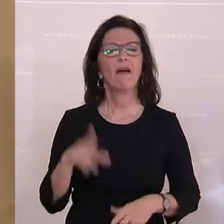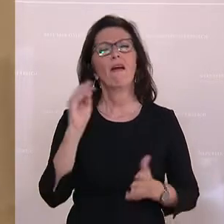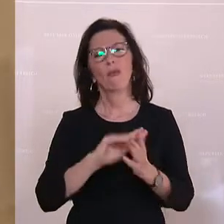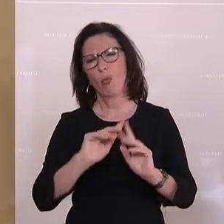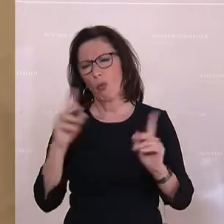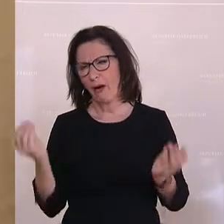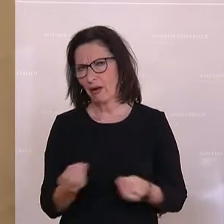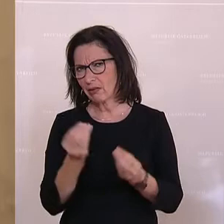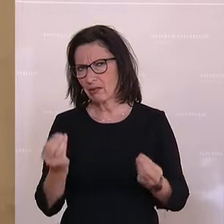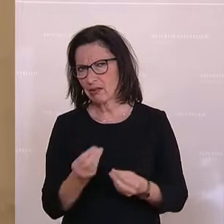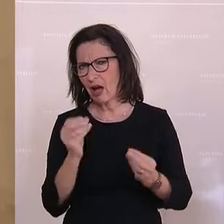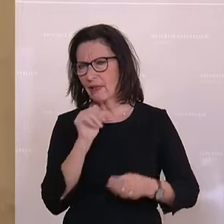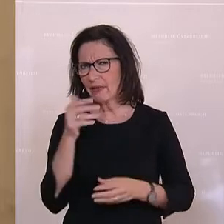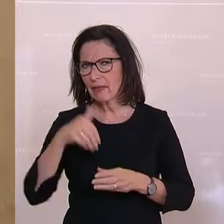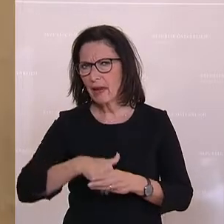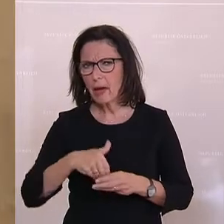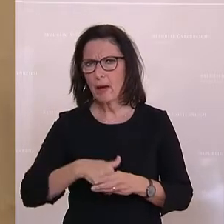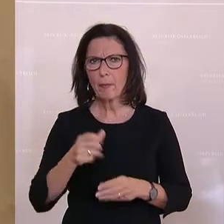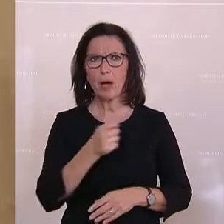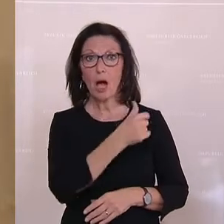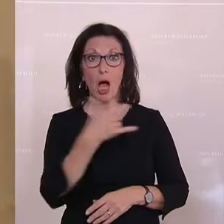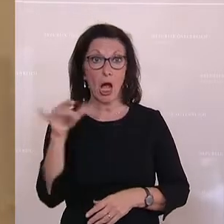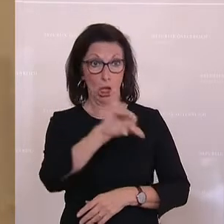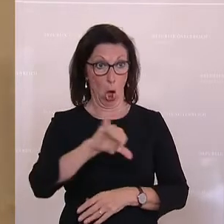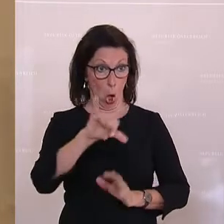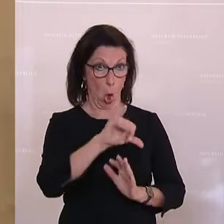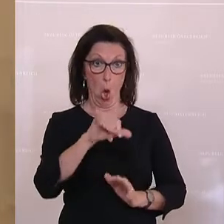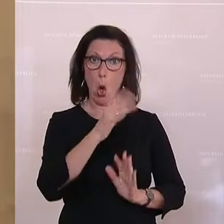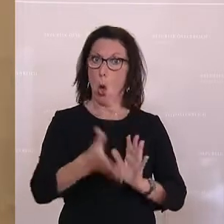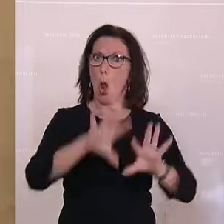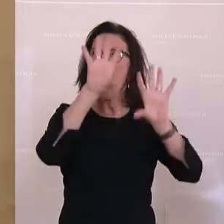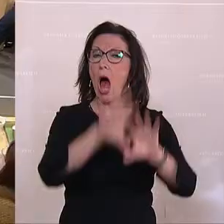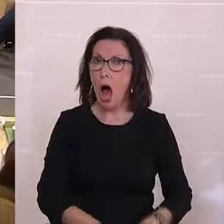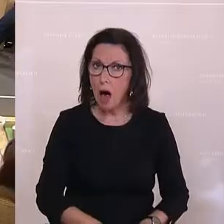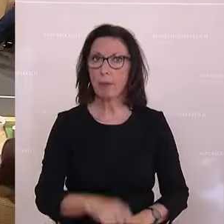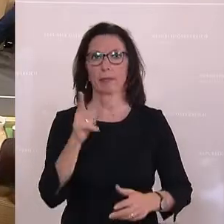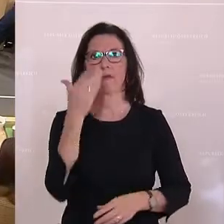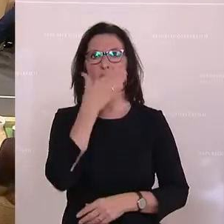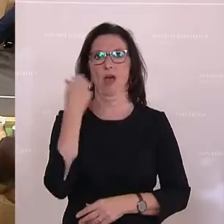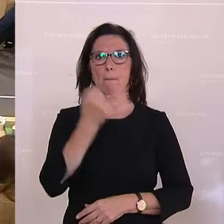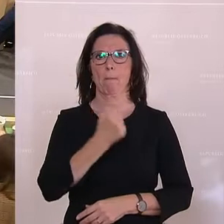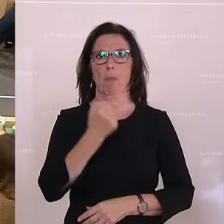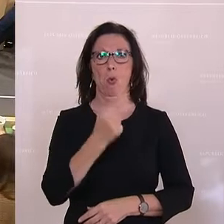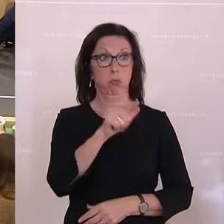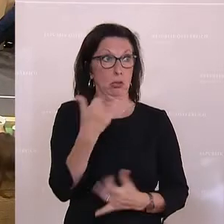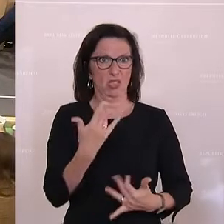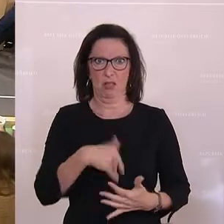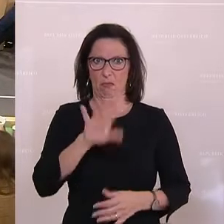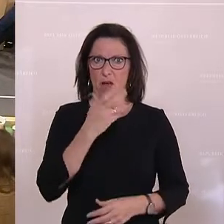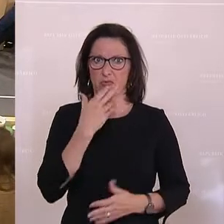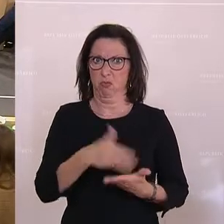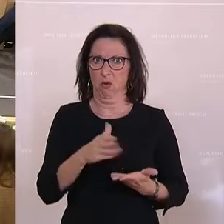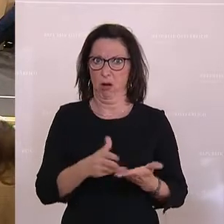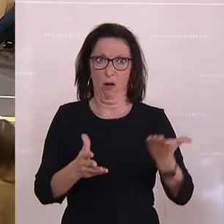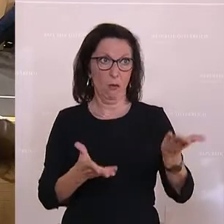fortschrittliche Menschen gegeben, die haben das Öl rausgerissen, sind in Wärmepumpen gegangen, haben einen höheren Strombedarf, ist auch noch nicht berücksichtigt. Große Haushalte,